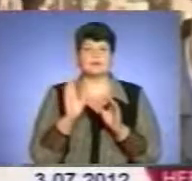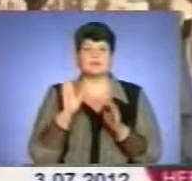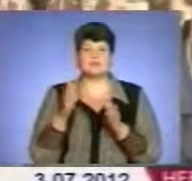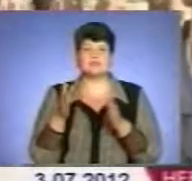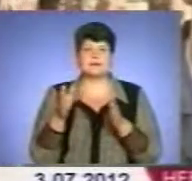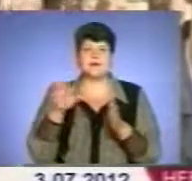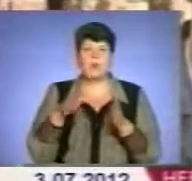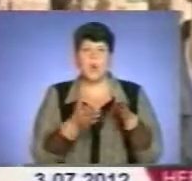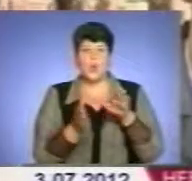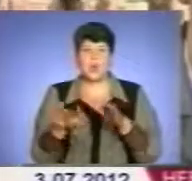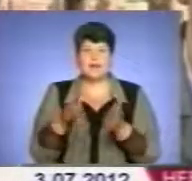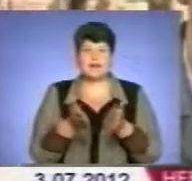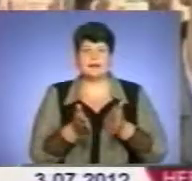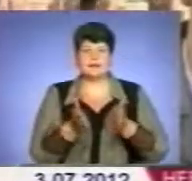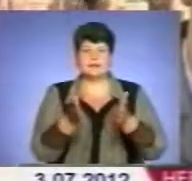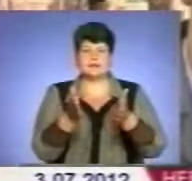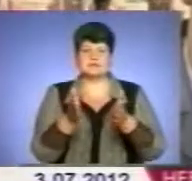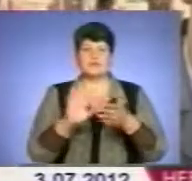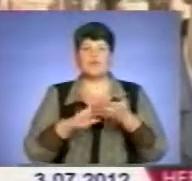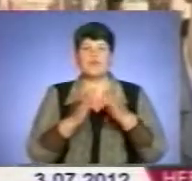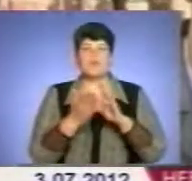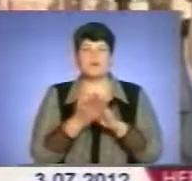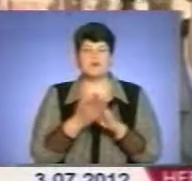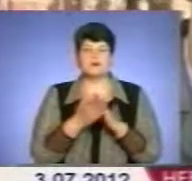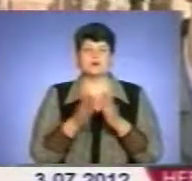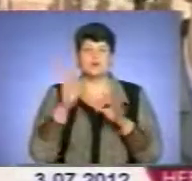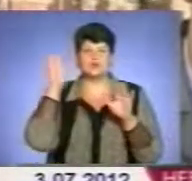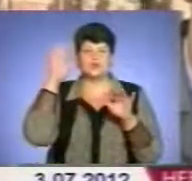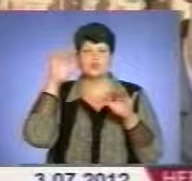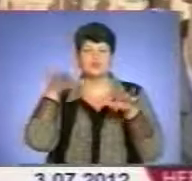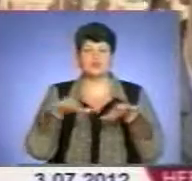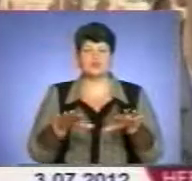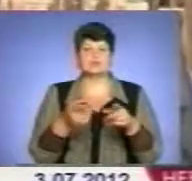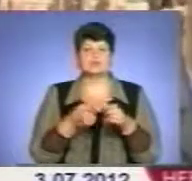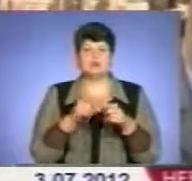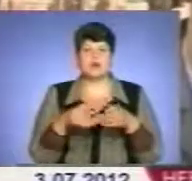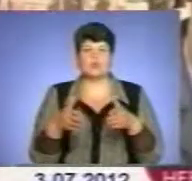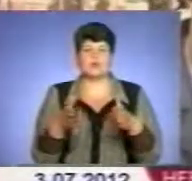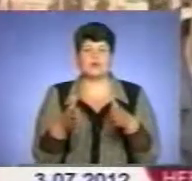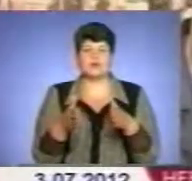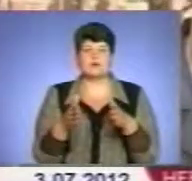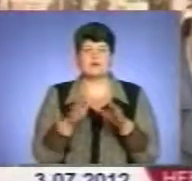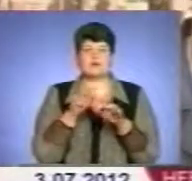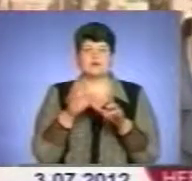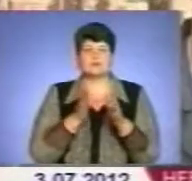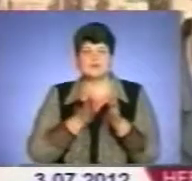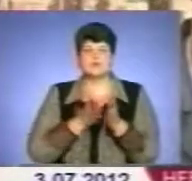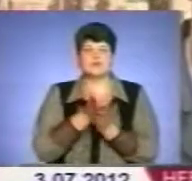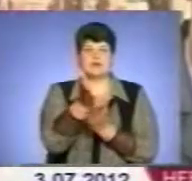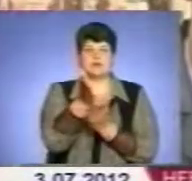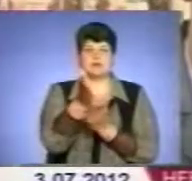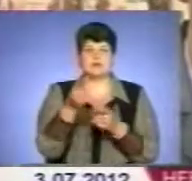колійність, яка є досить небезпечна, тому що в умовах дощу ця колія заливається водою, і водій, який влітає на цю колійність,